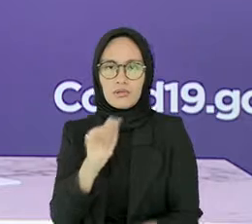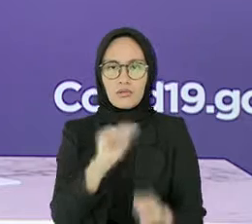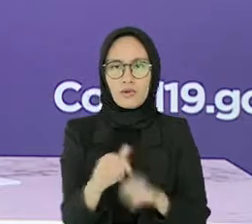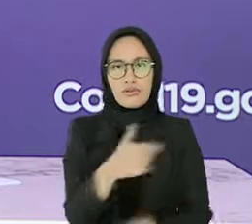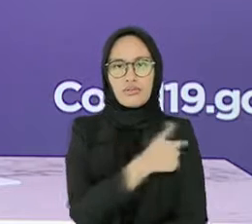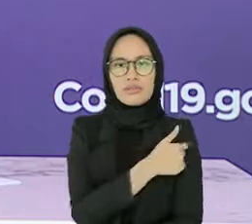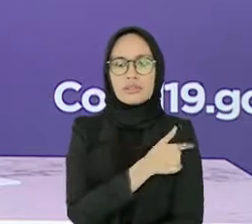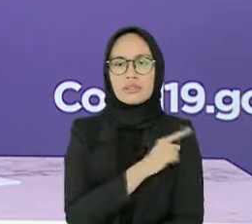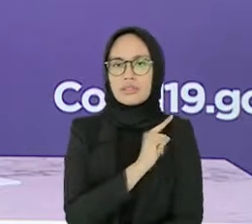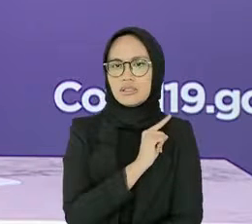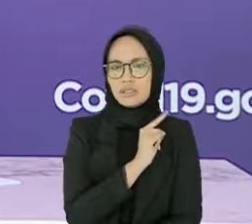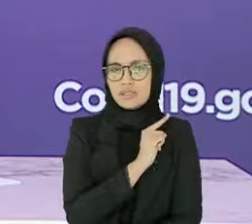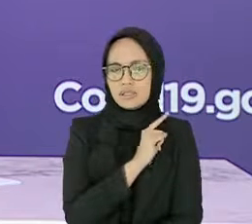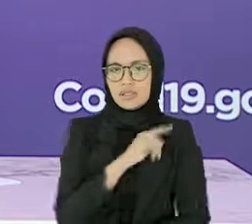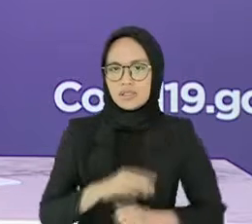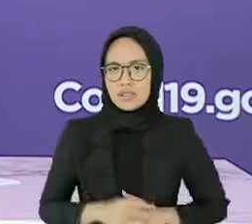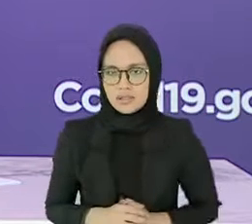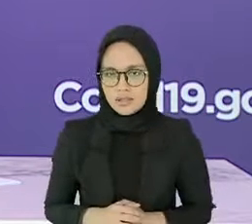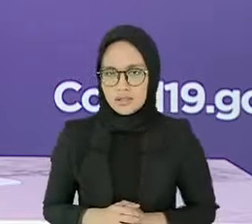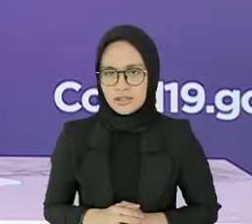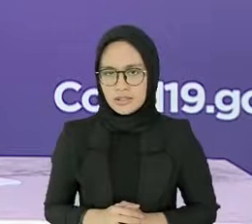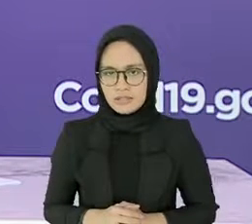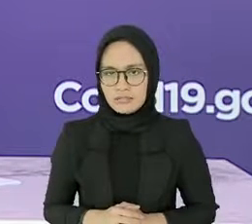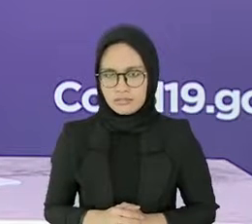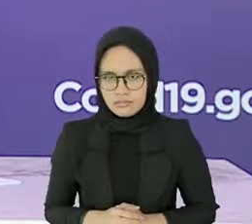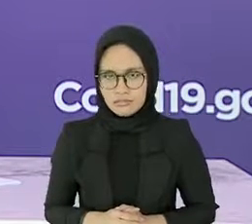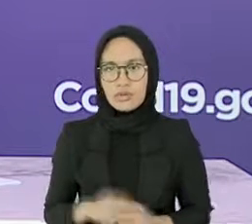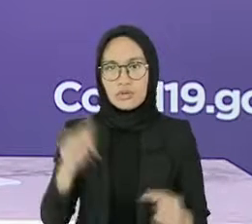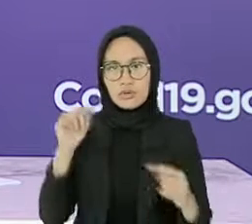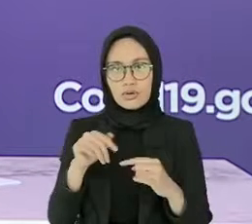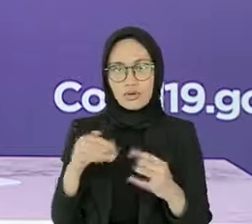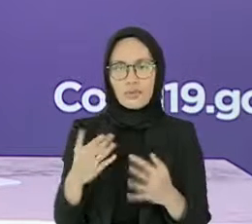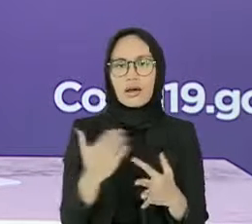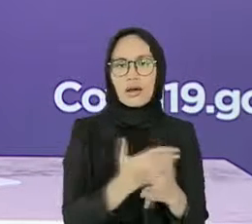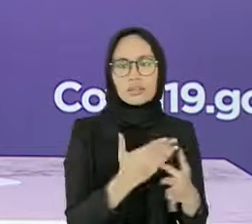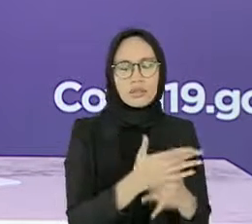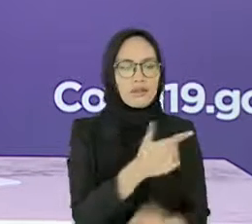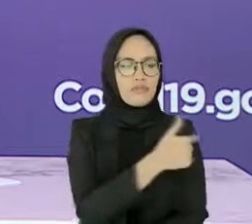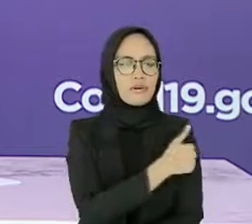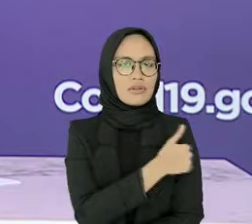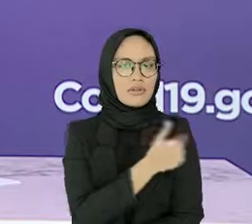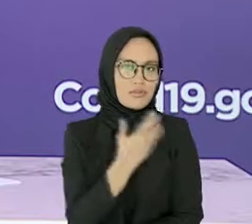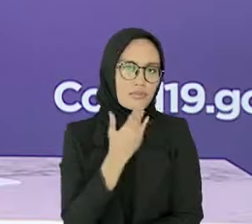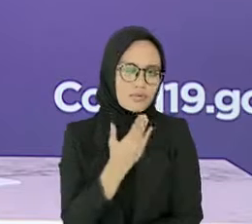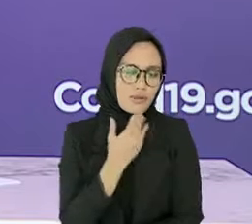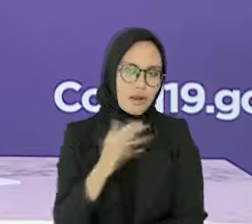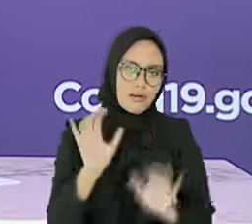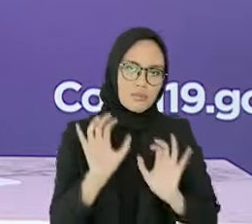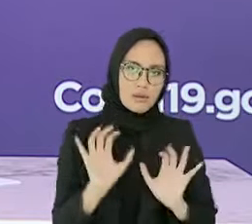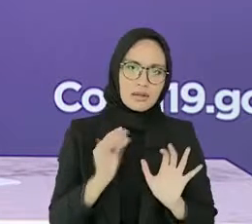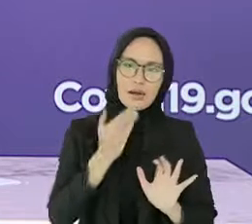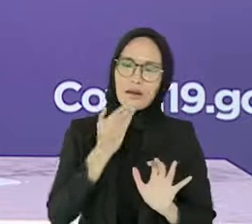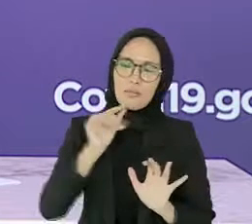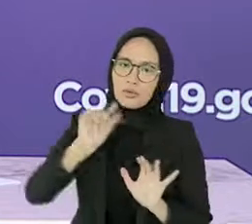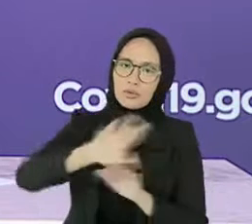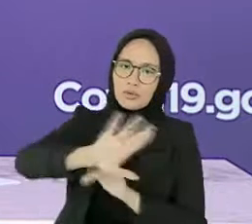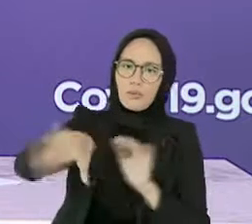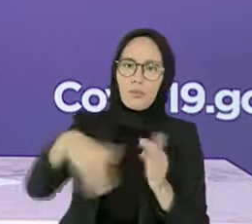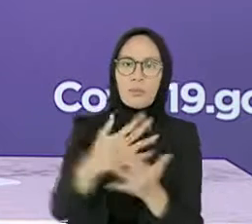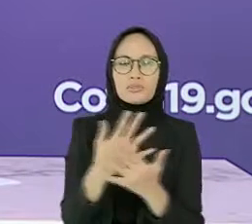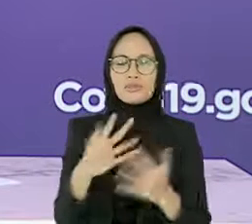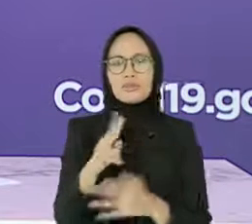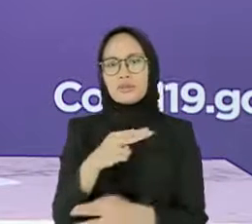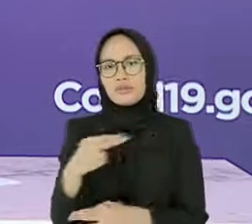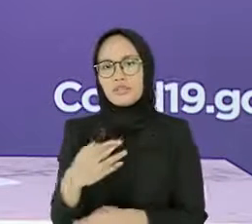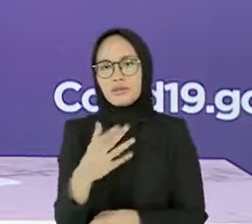pemerintah untuk meningkatkan aksesabilitas vaksin dan akselerasi proses pemberian vaksin untuk semua masyarakat.